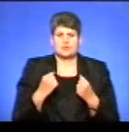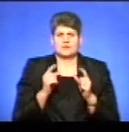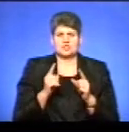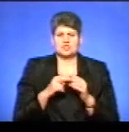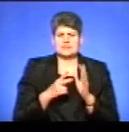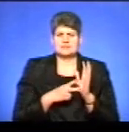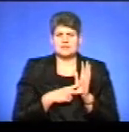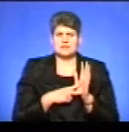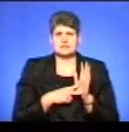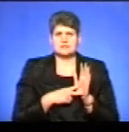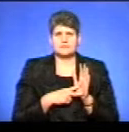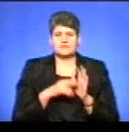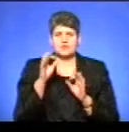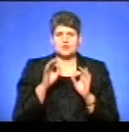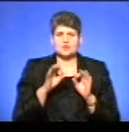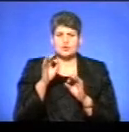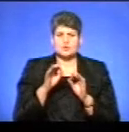17%